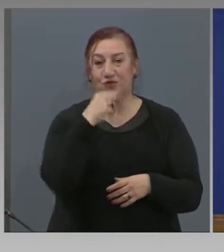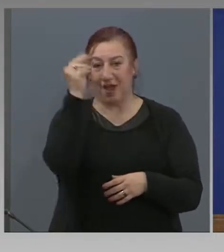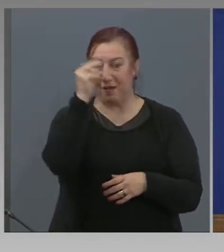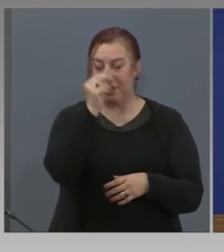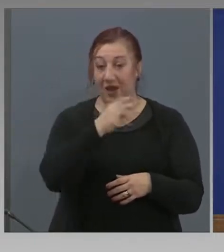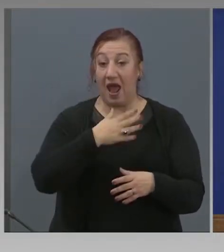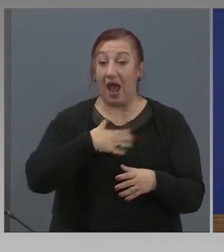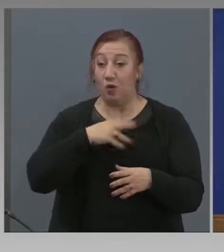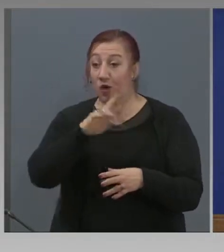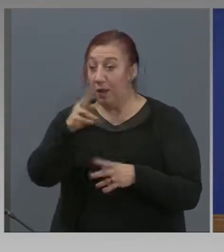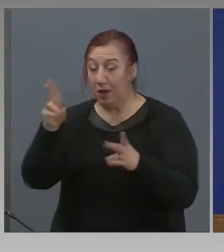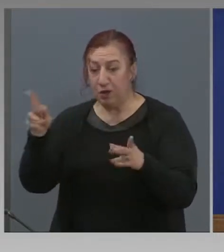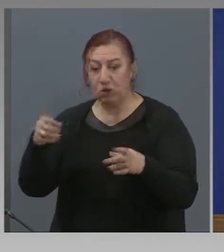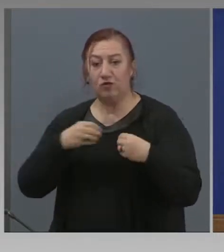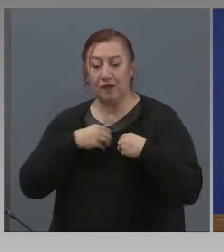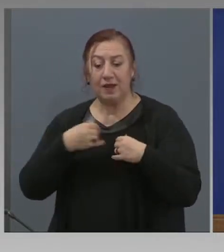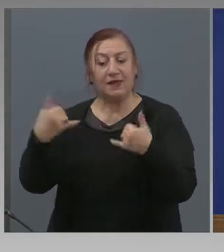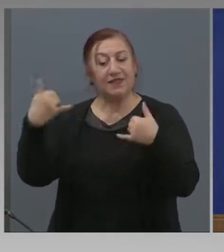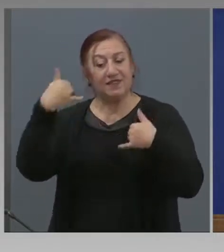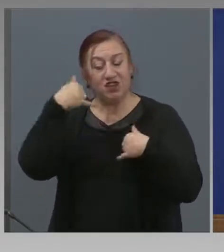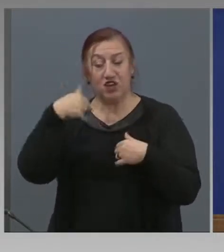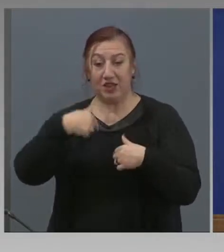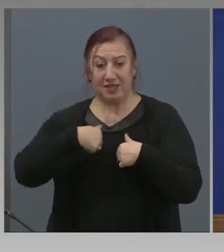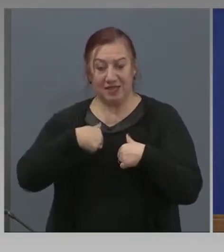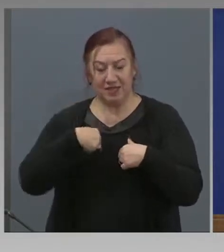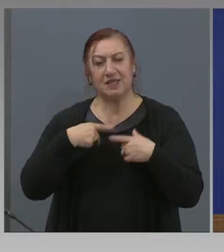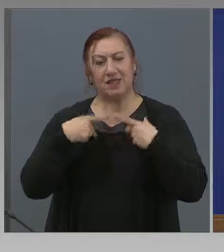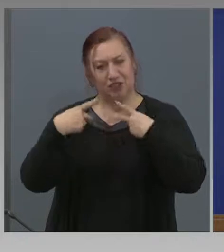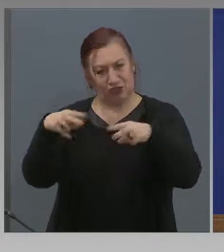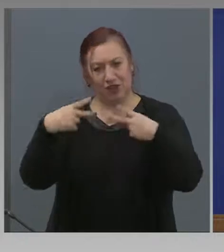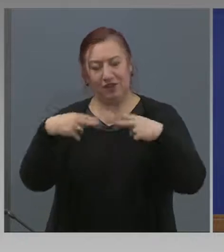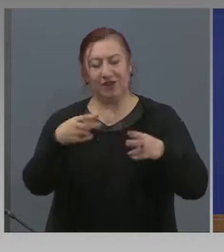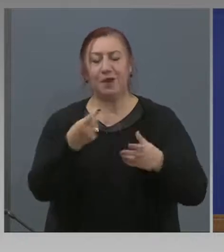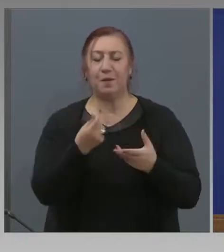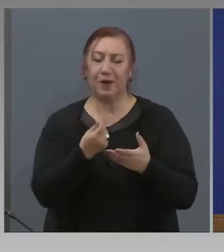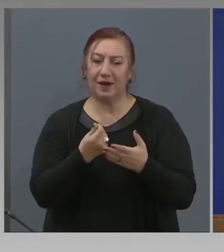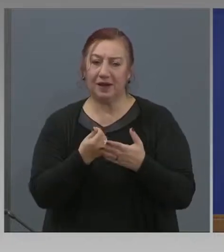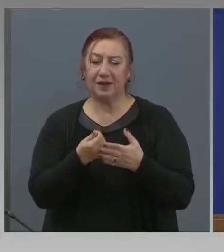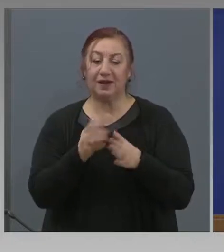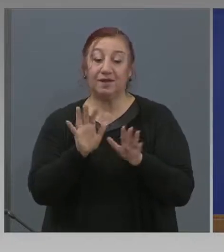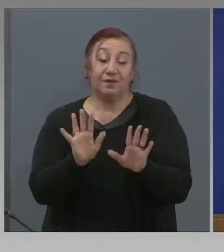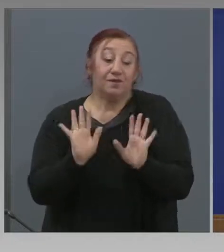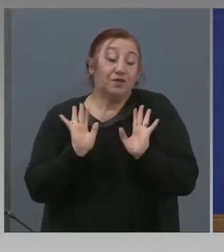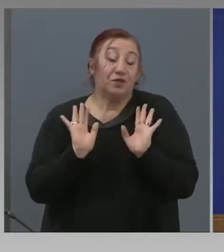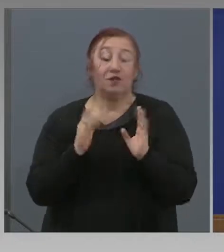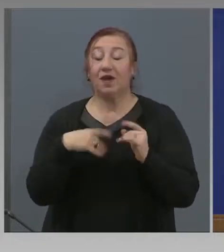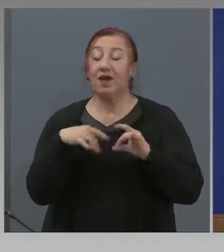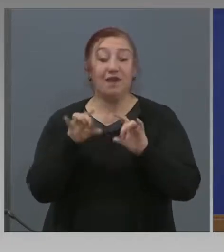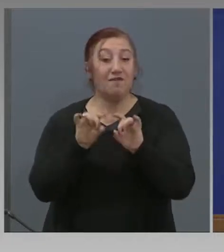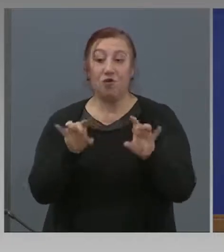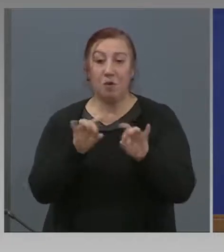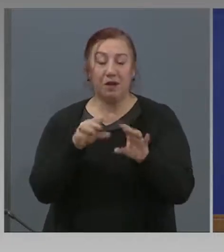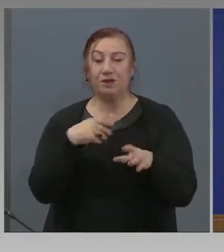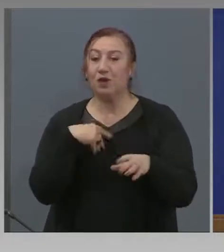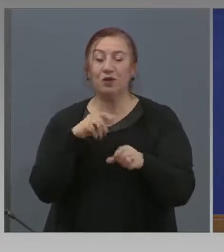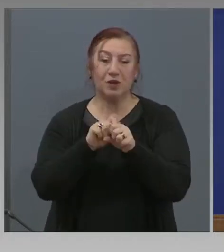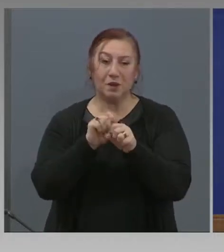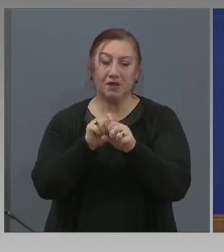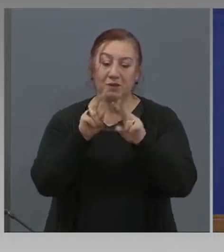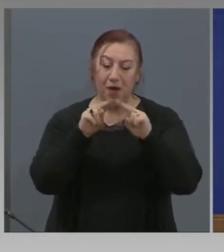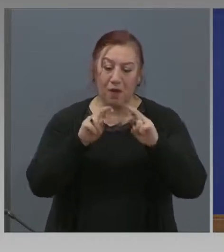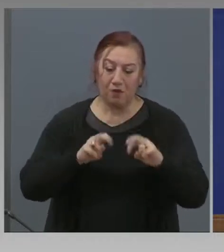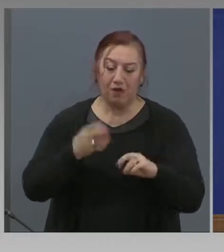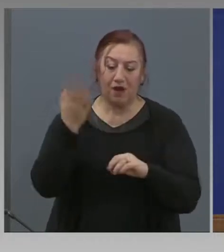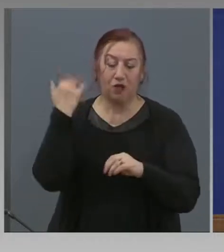тук, че ще бъдат върнани просто да се свържат с нас. Но това е по информацията, която направихме проверката от